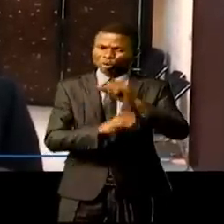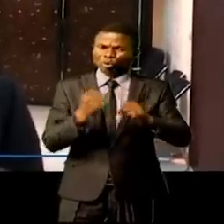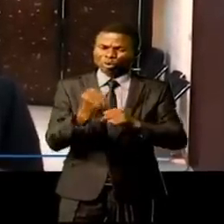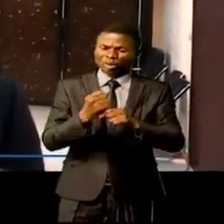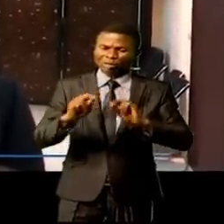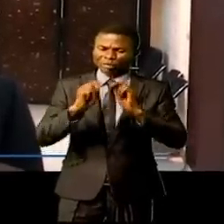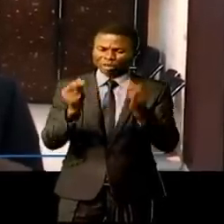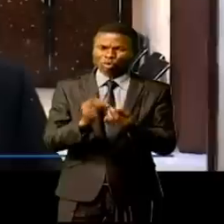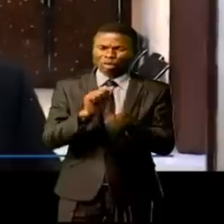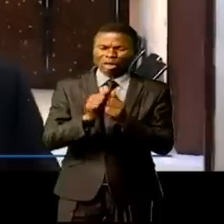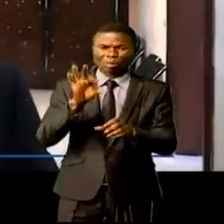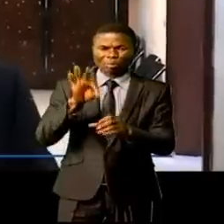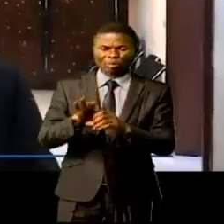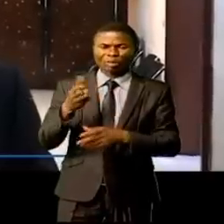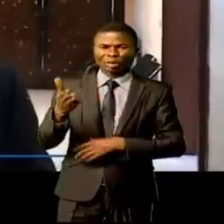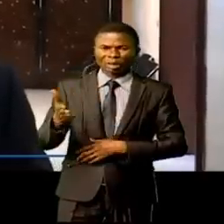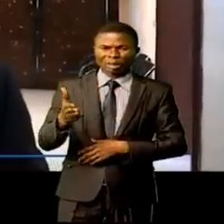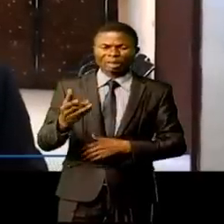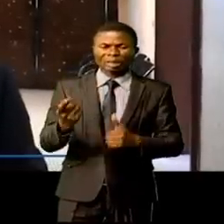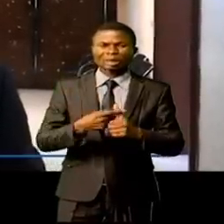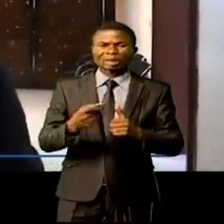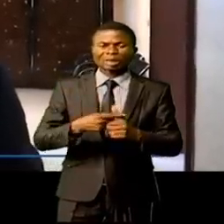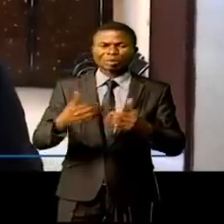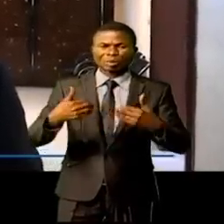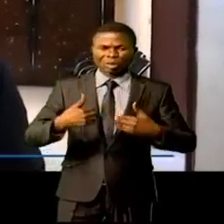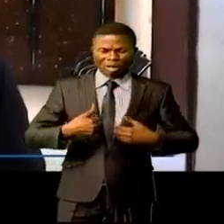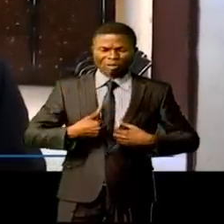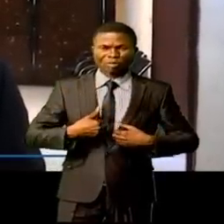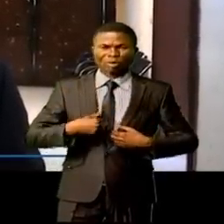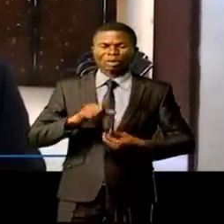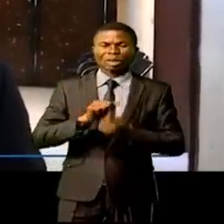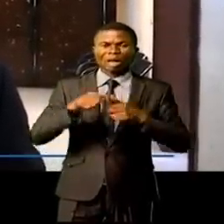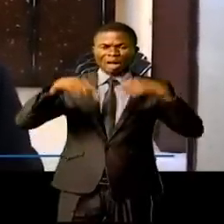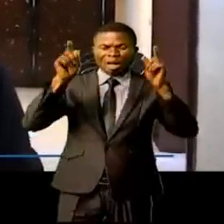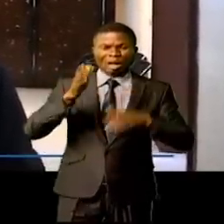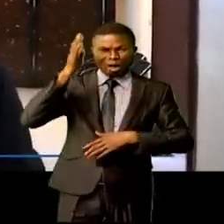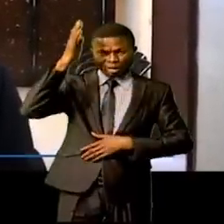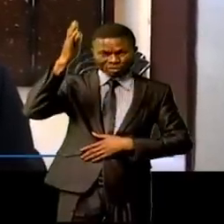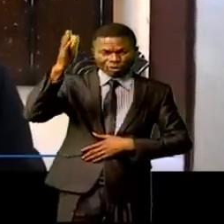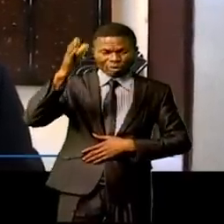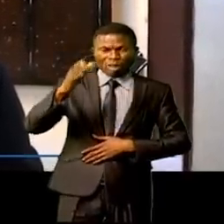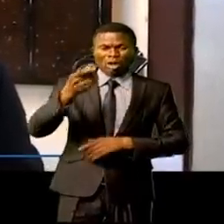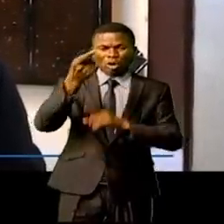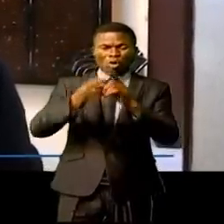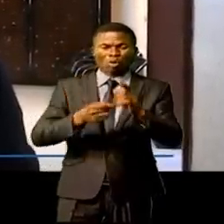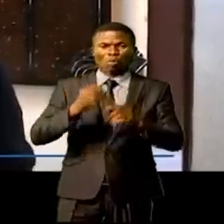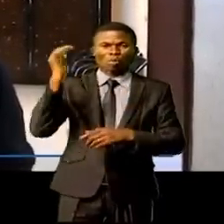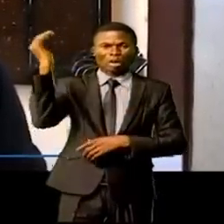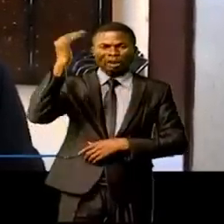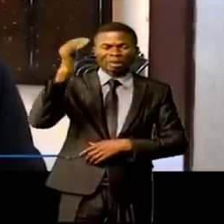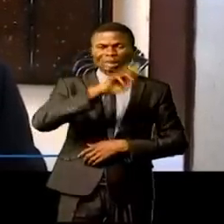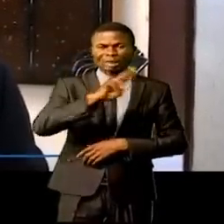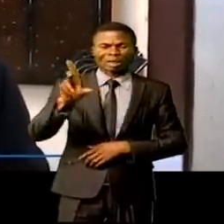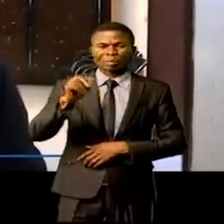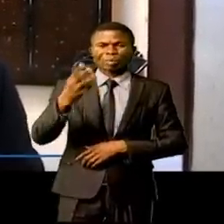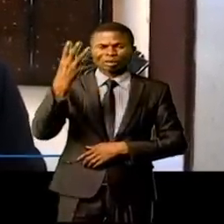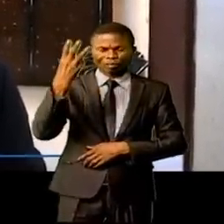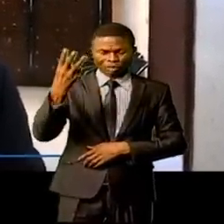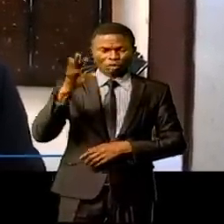sur ce processus. pour avoir les élections l'année prochaine, en décembre 2023, dans un processus